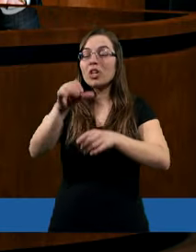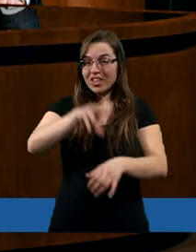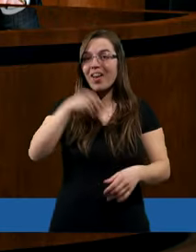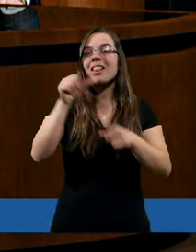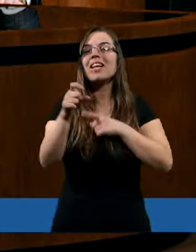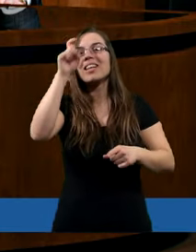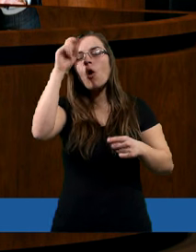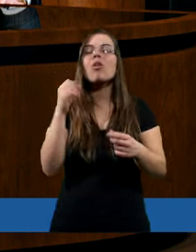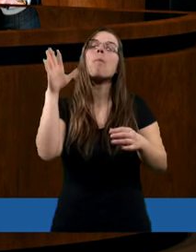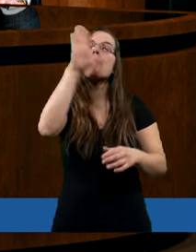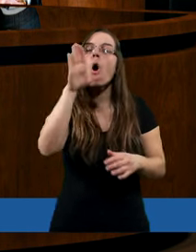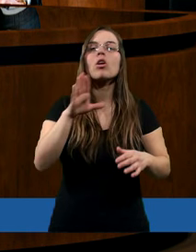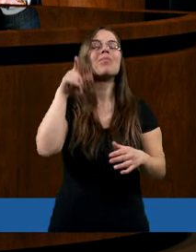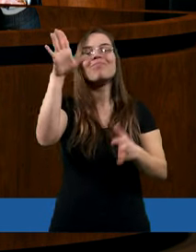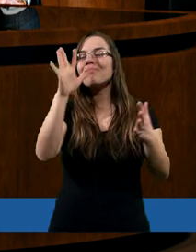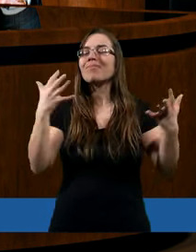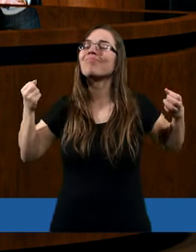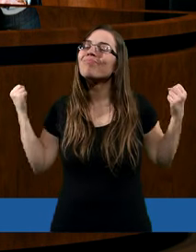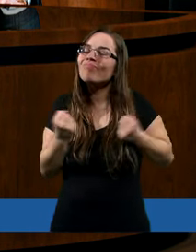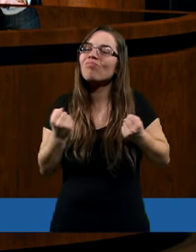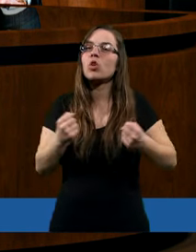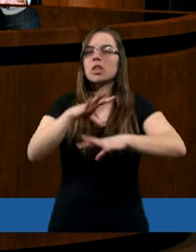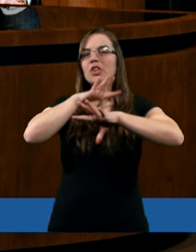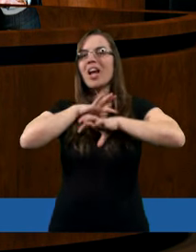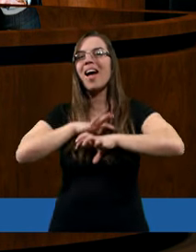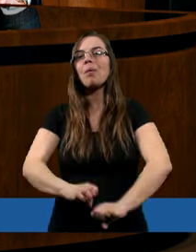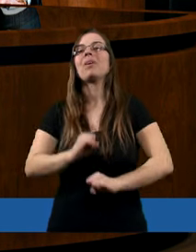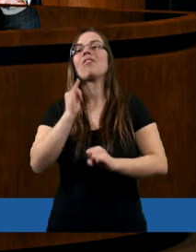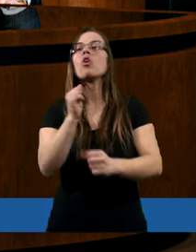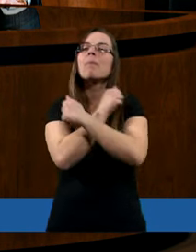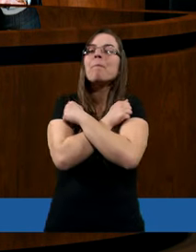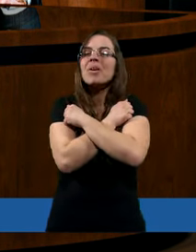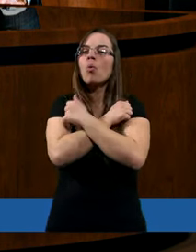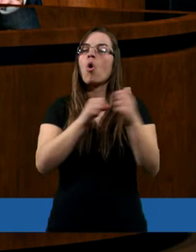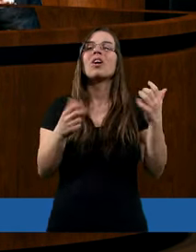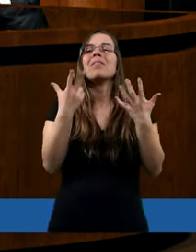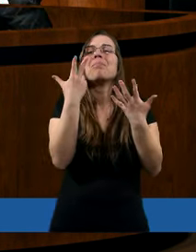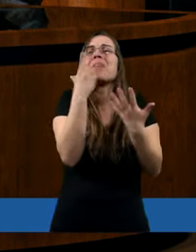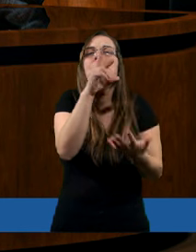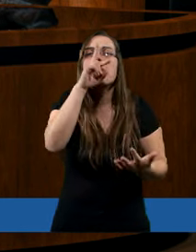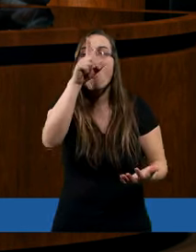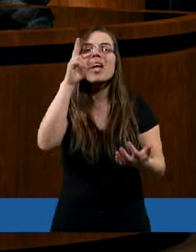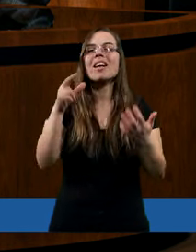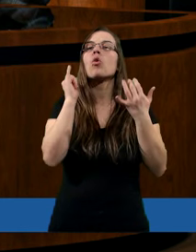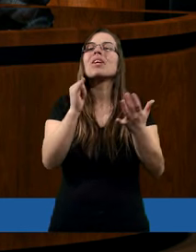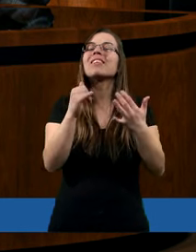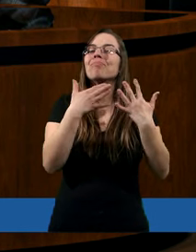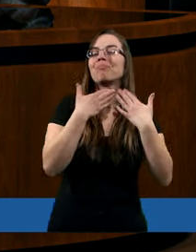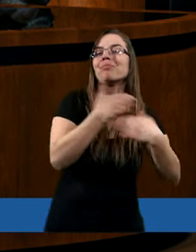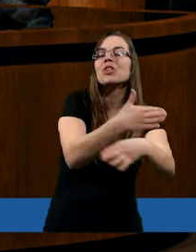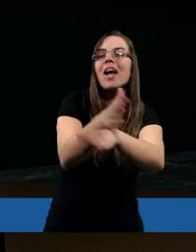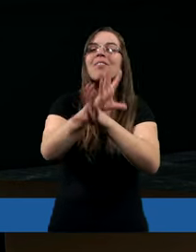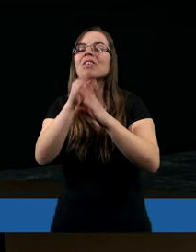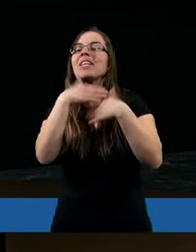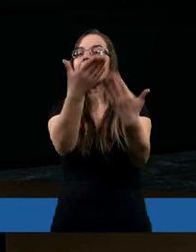i ma o wiele większą cierpliwość i miłość, niż my możemy sobie wyobrazić, niż nasza